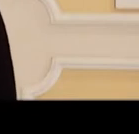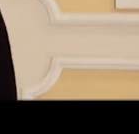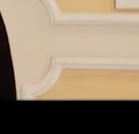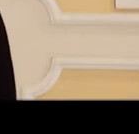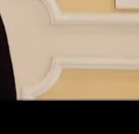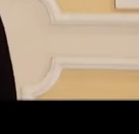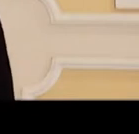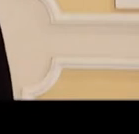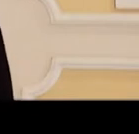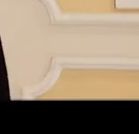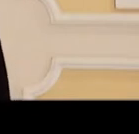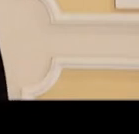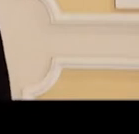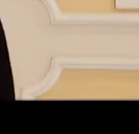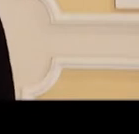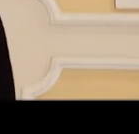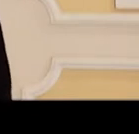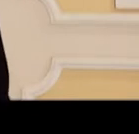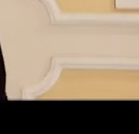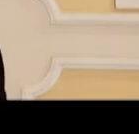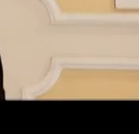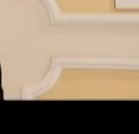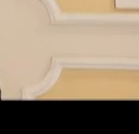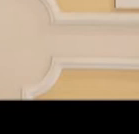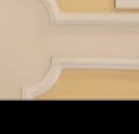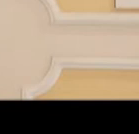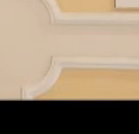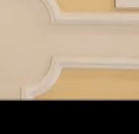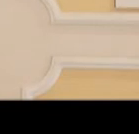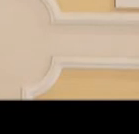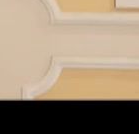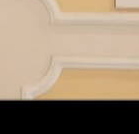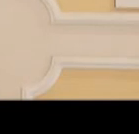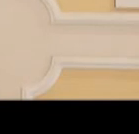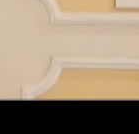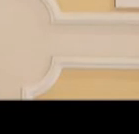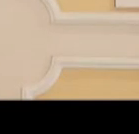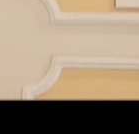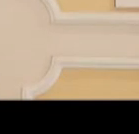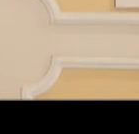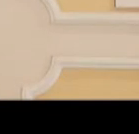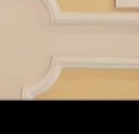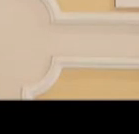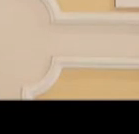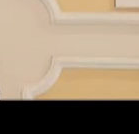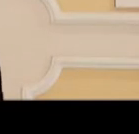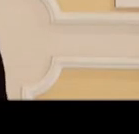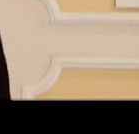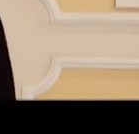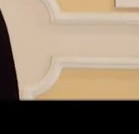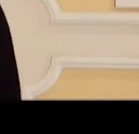їхню приймальну перейшла, подивилися на всі відділення, побачила, що